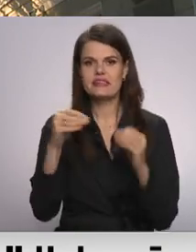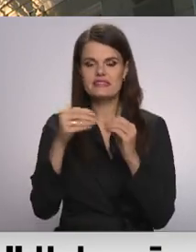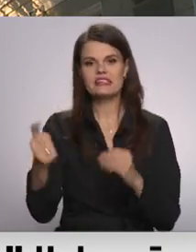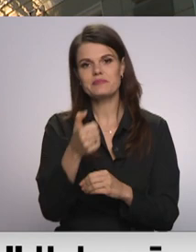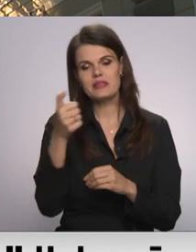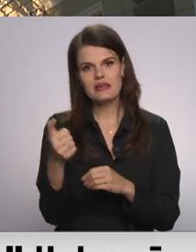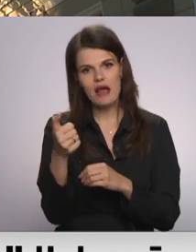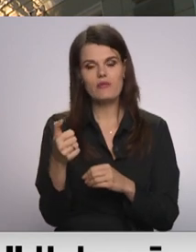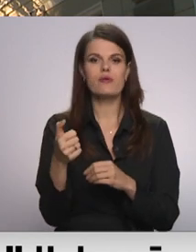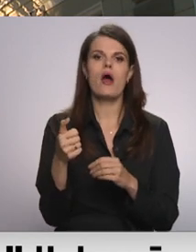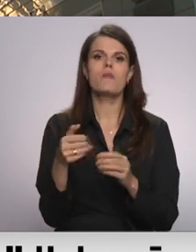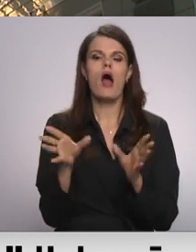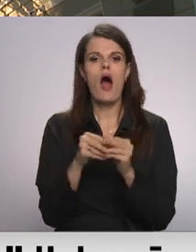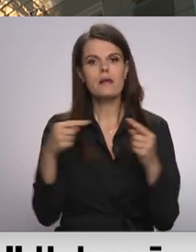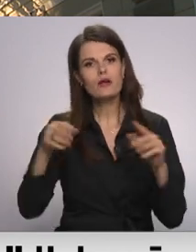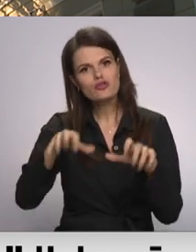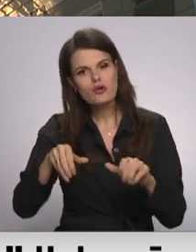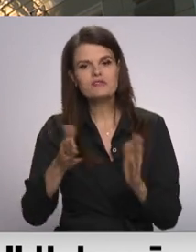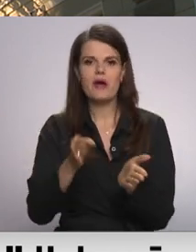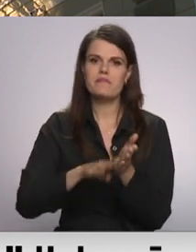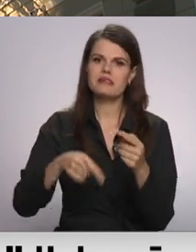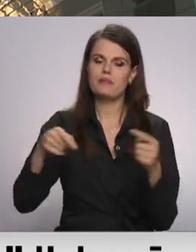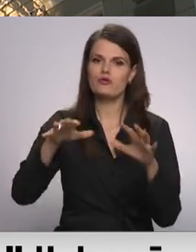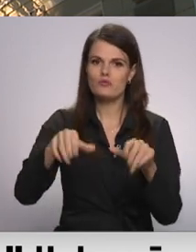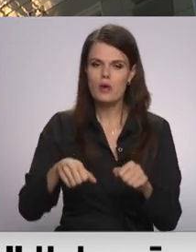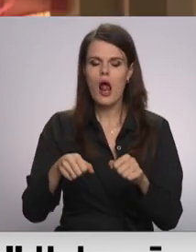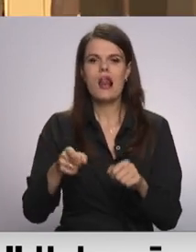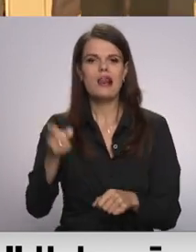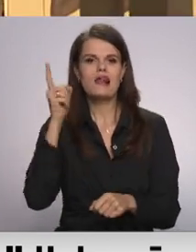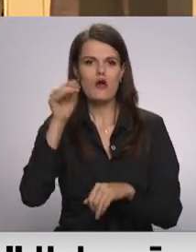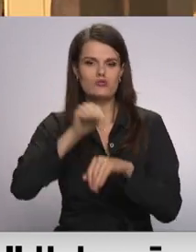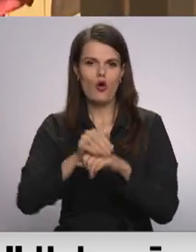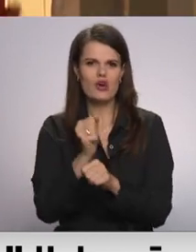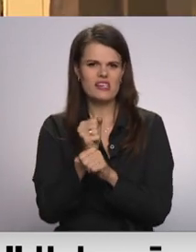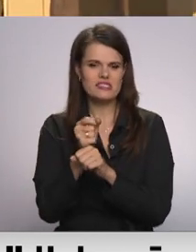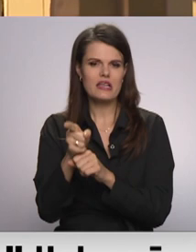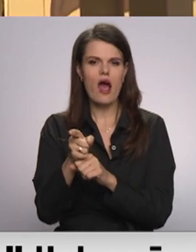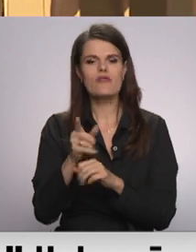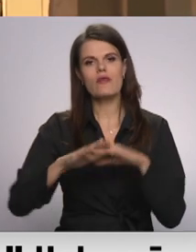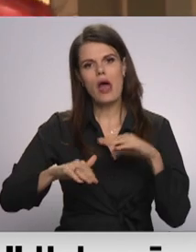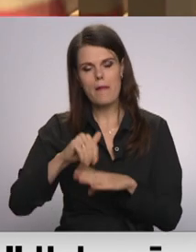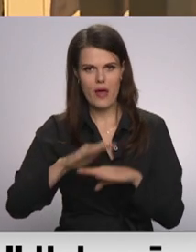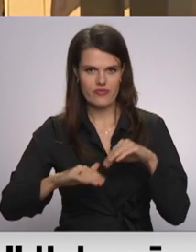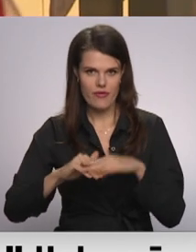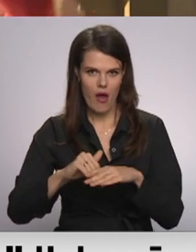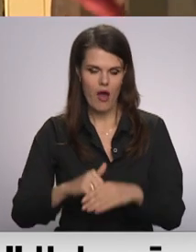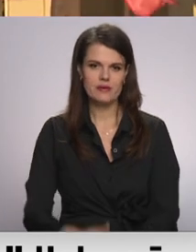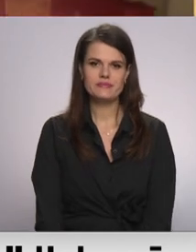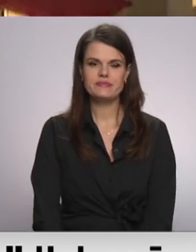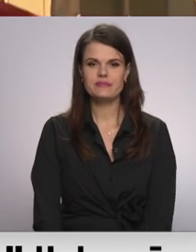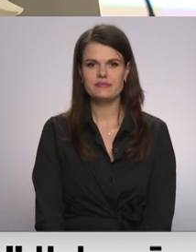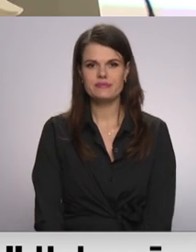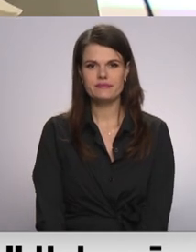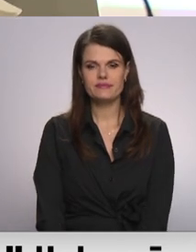vai bez mantas konfiskācijas, liegums uz noteiktu nodarbošanos vai liegums ieņemt konkrētu amatu. Iļie